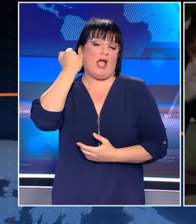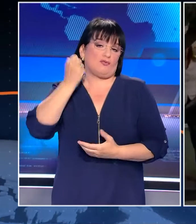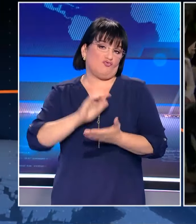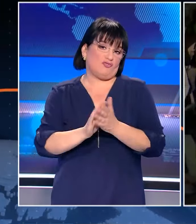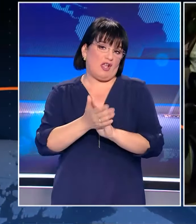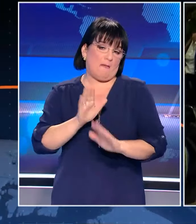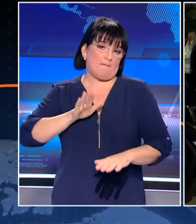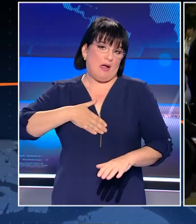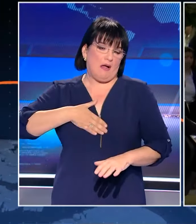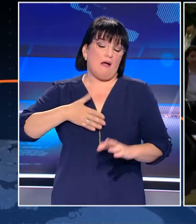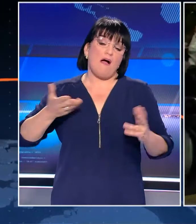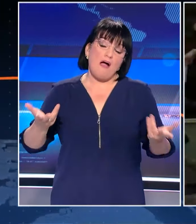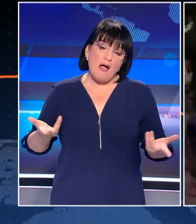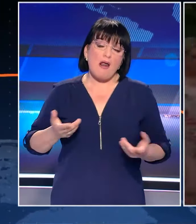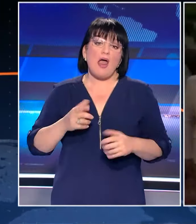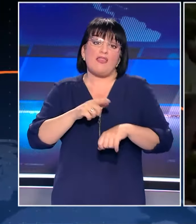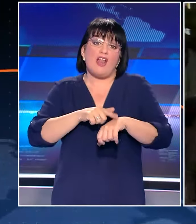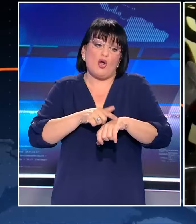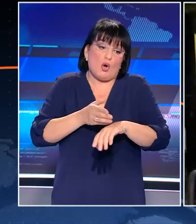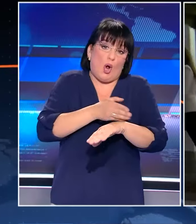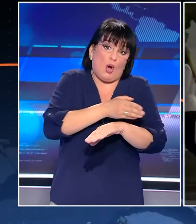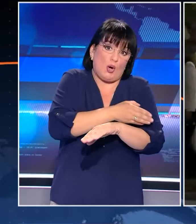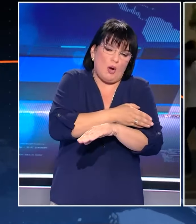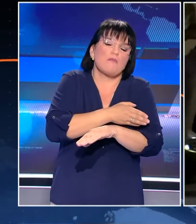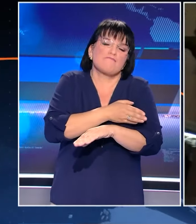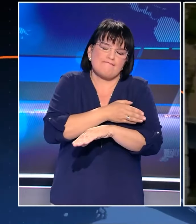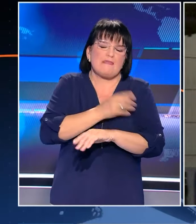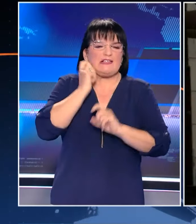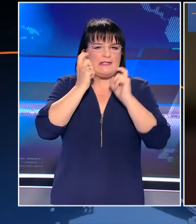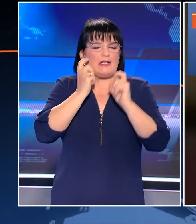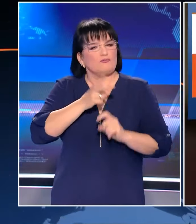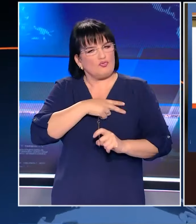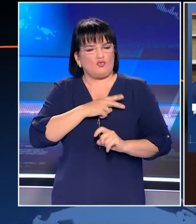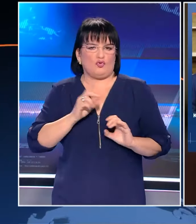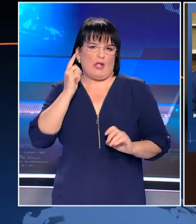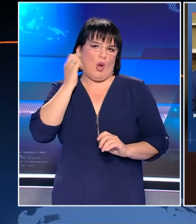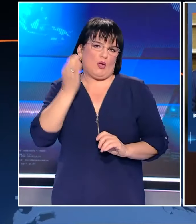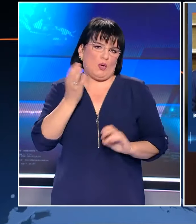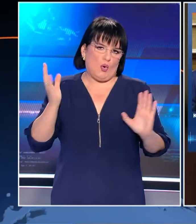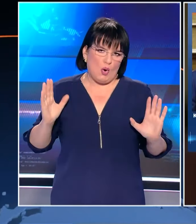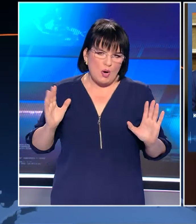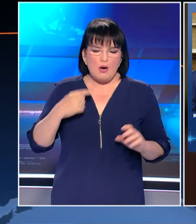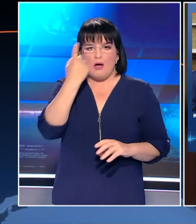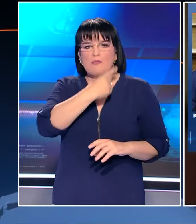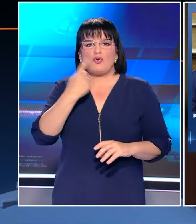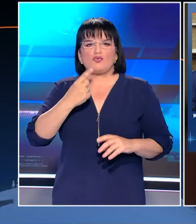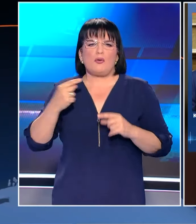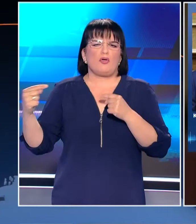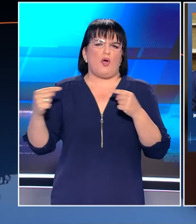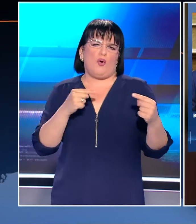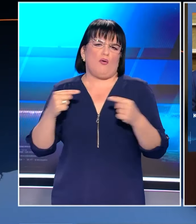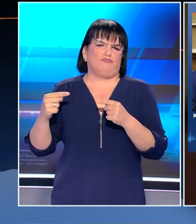παρόρμησή του, υποστηρίζοντας ότι αν γύριζε το χρόνο πίσω, δεν θα λειτουργούσε με τον ίδιο τρόπο. Είναι μια προσωπική διένεξη.